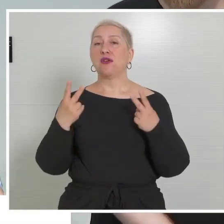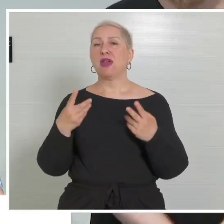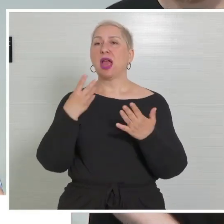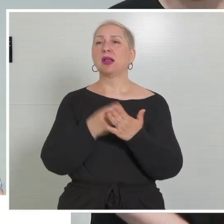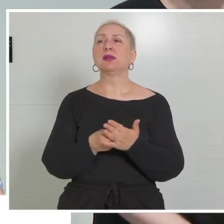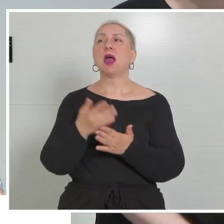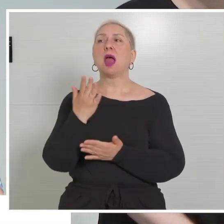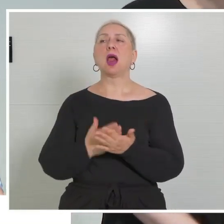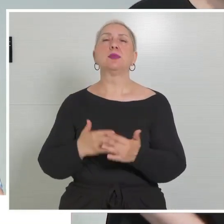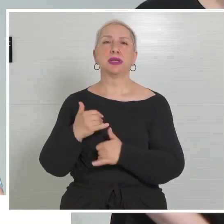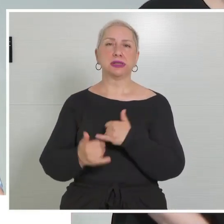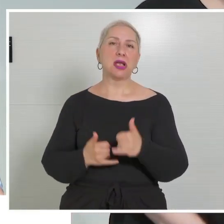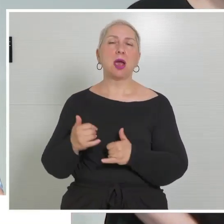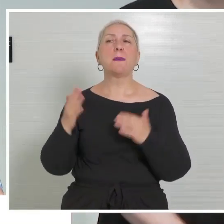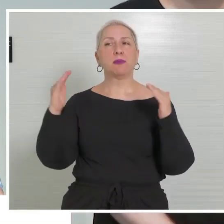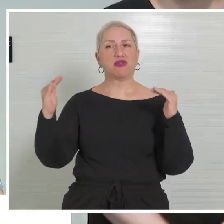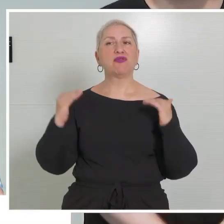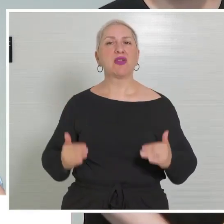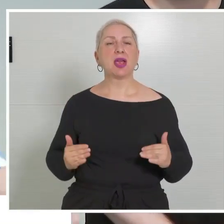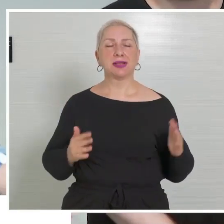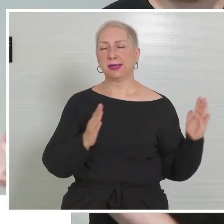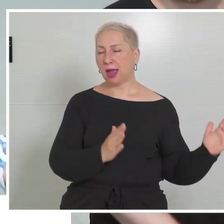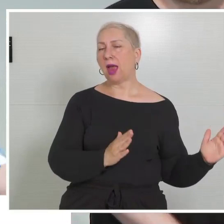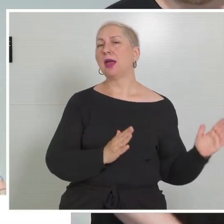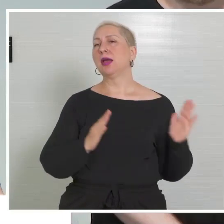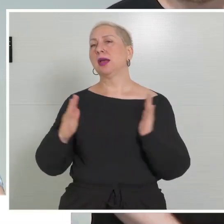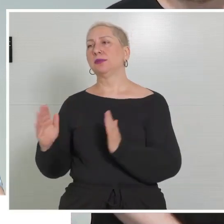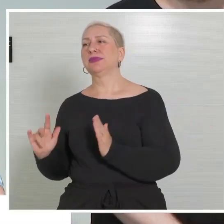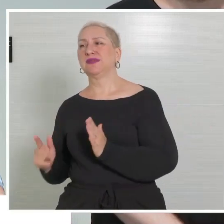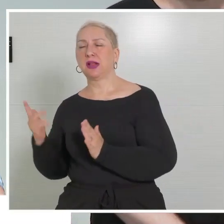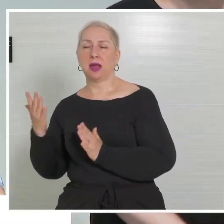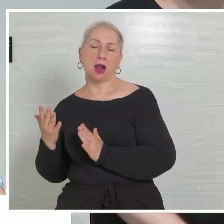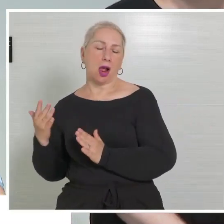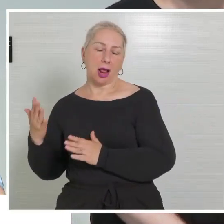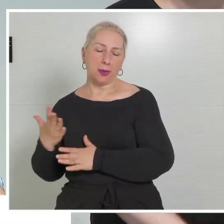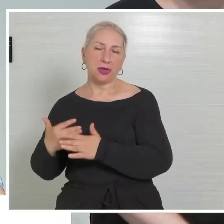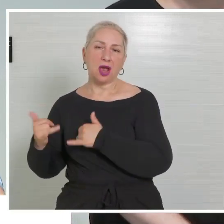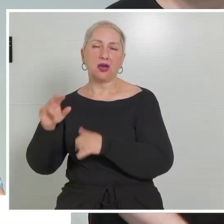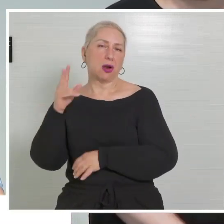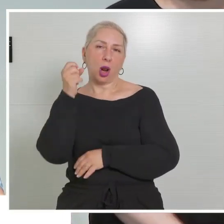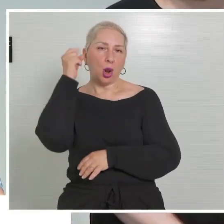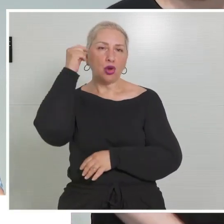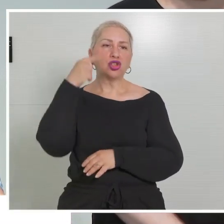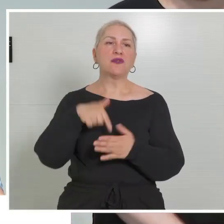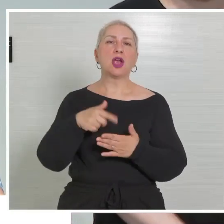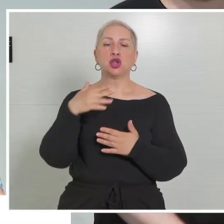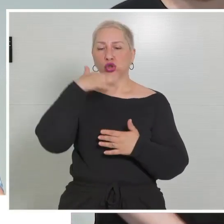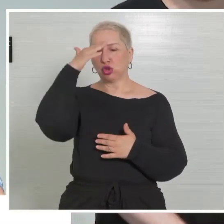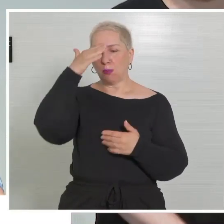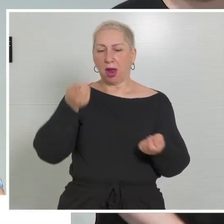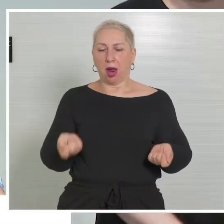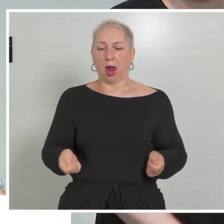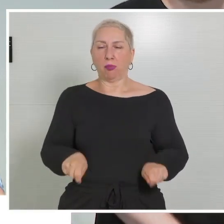ersten Halbjahr etwas niedriger als im zweiten Halbjahr. Aus ganz logischen Gründen, weil viele im Sommer ihre Ausbildung erst abschließen.